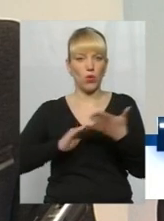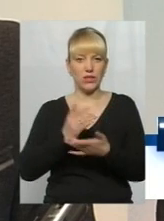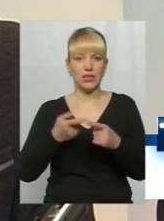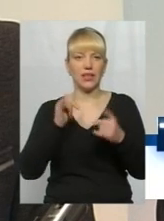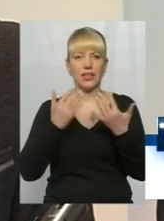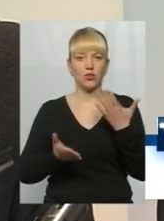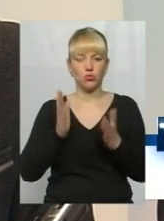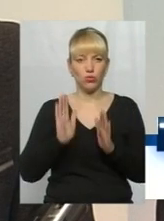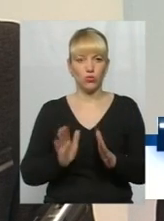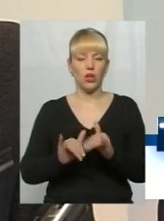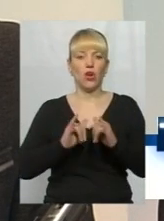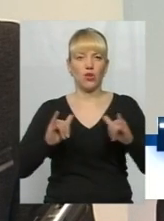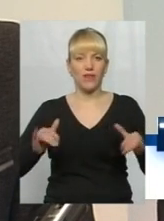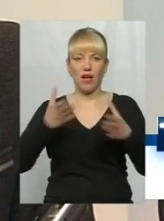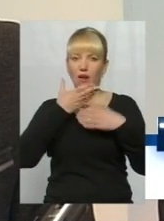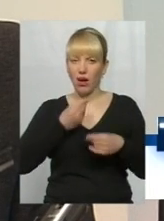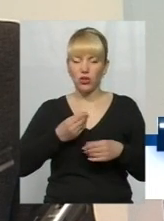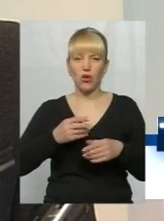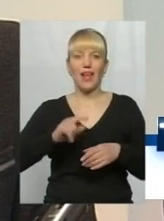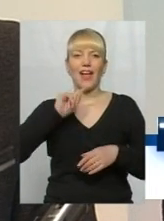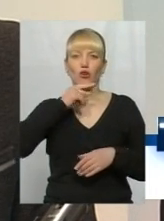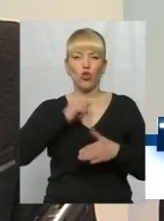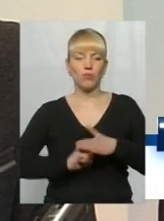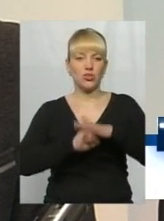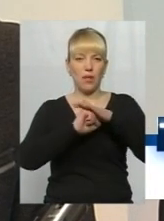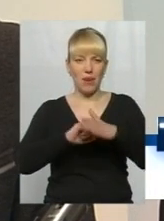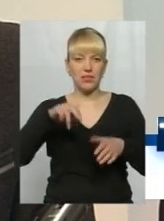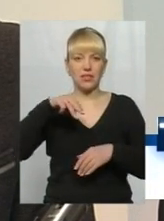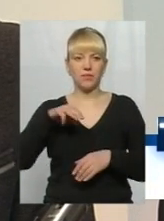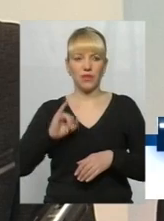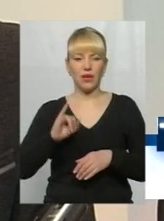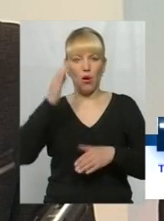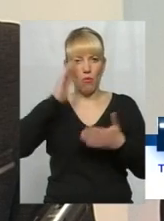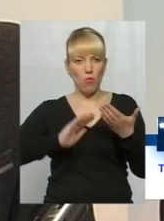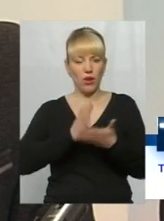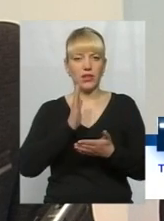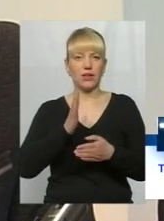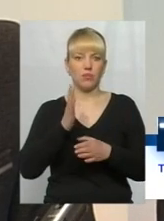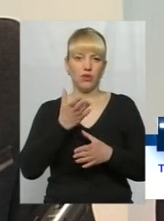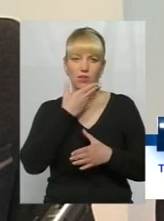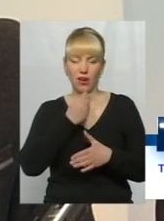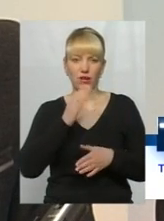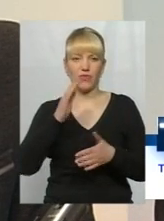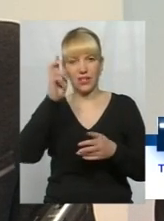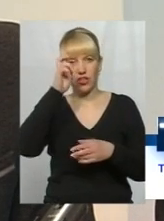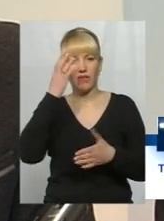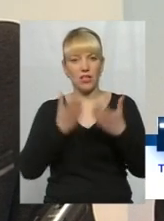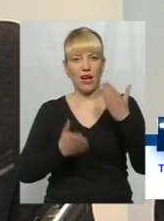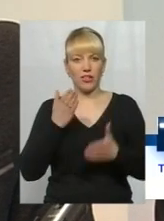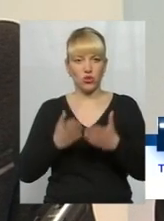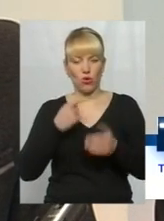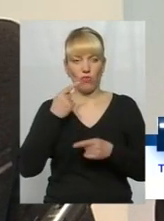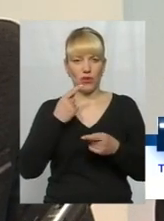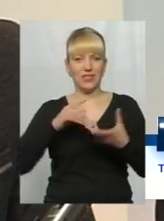буде гарно розвинута економічна база, буде і політика сприятлива в державі. Якщо говорити